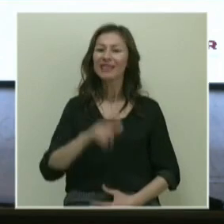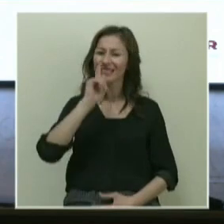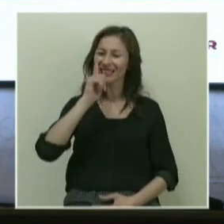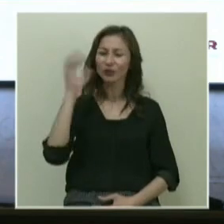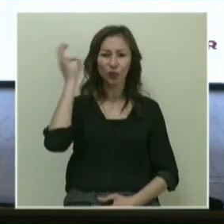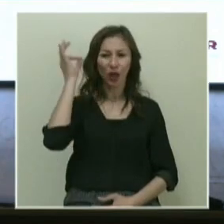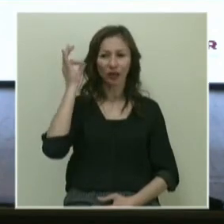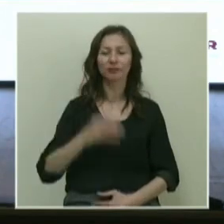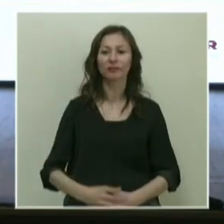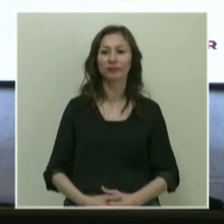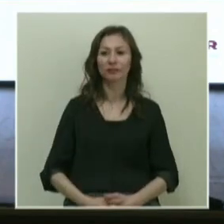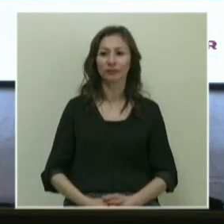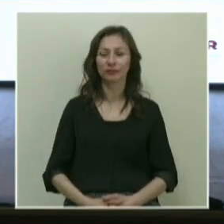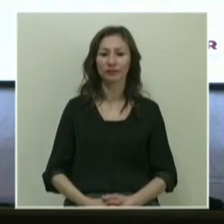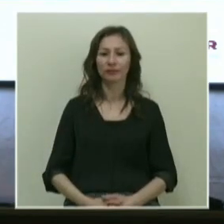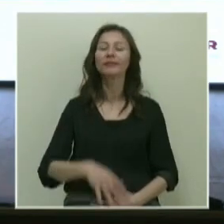duyarlayın.